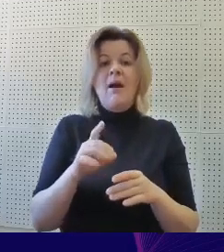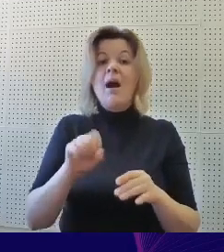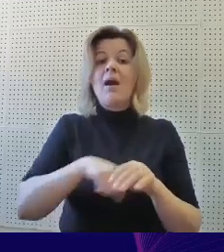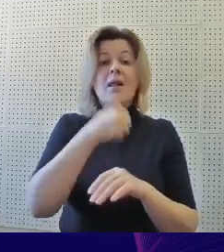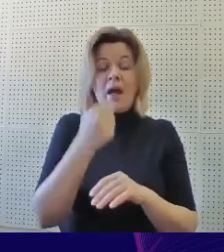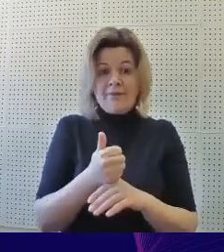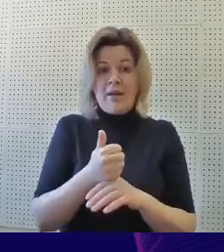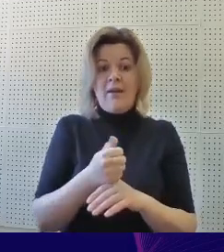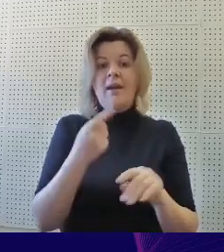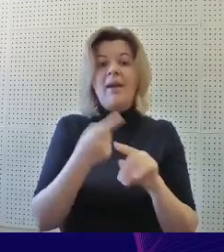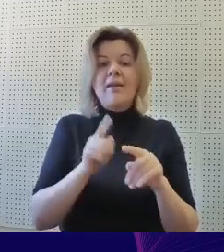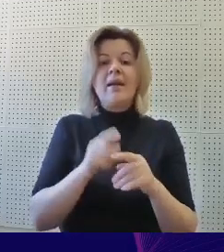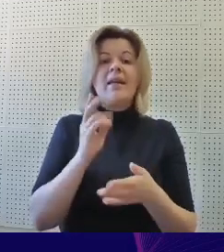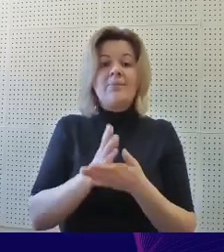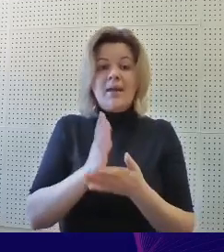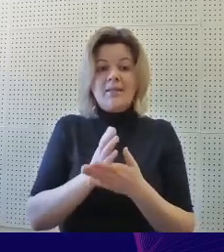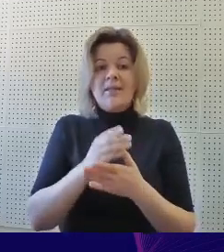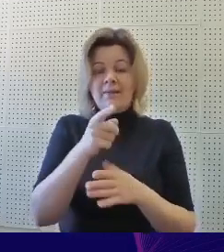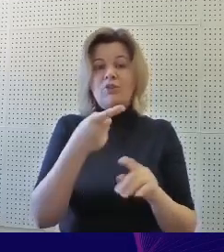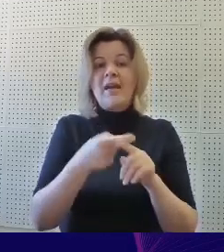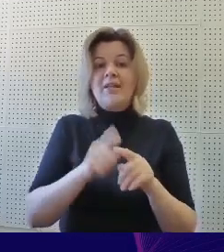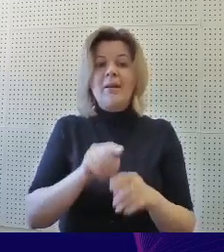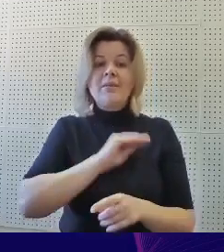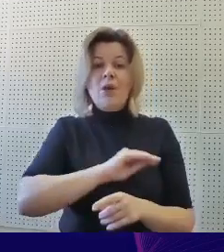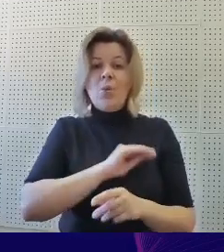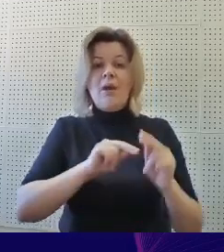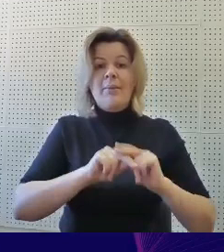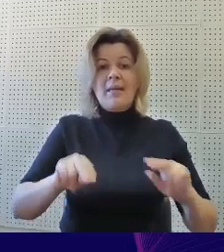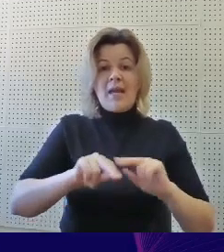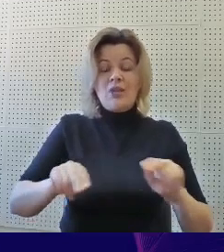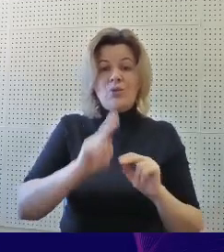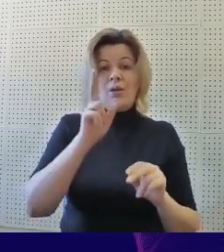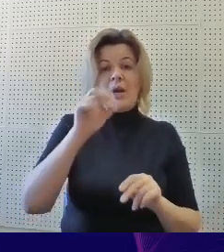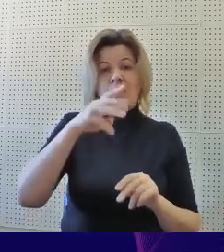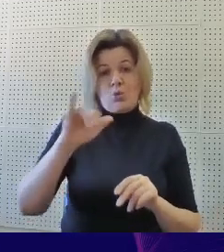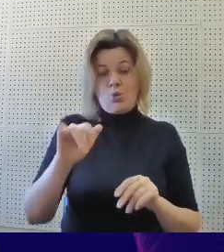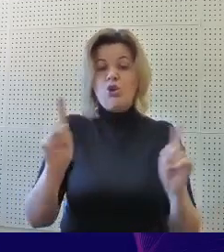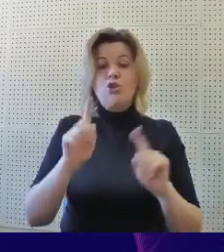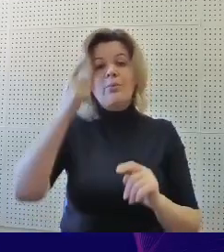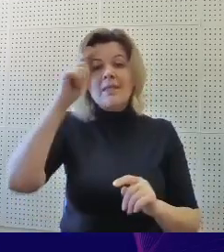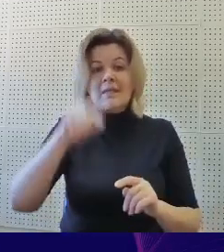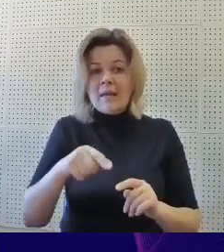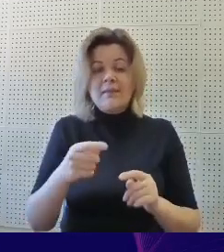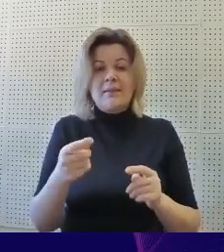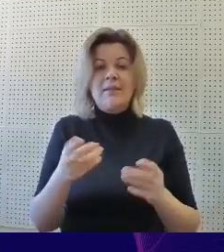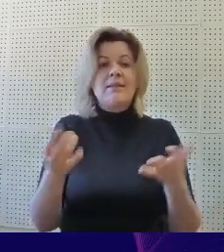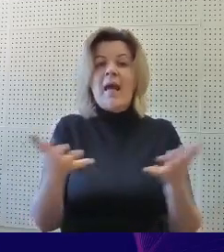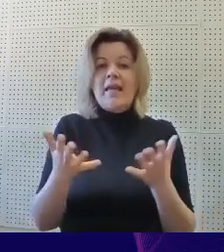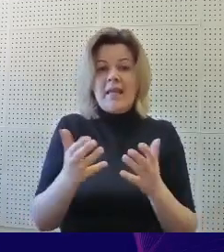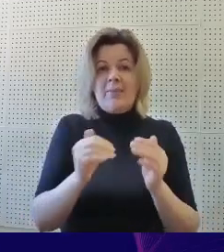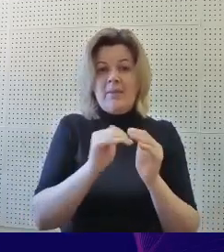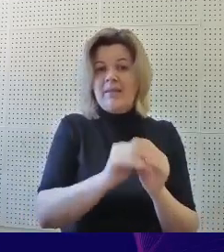извините, я вас перебиваю, самое главное это иметь вот эту психологопедагогическую карту, чтобы знать, с каким